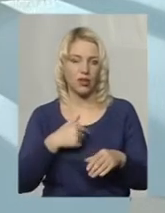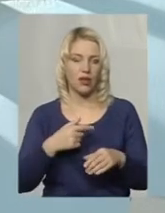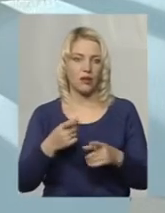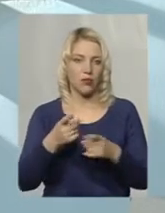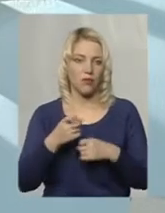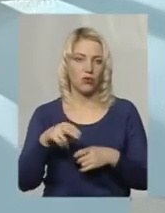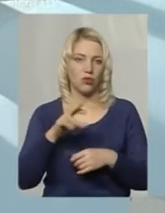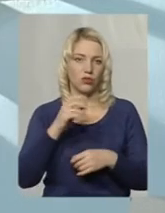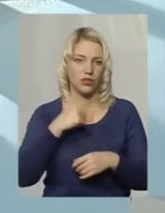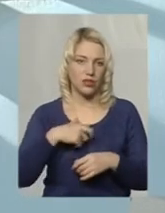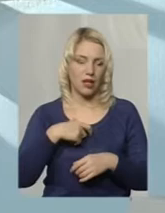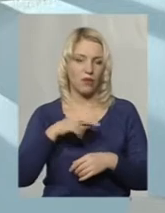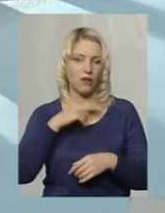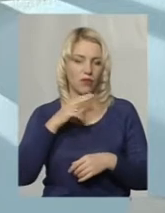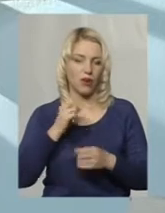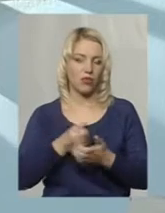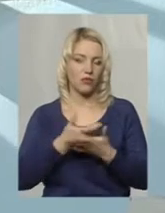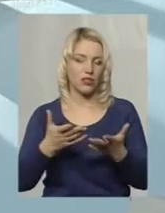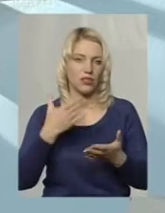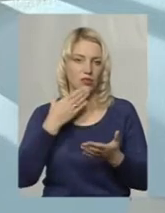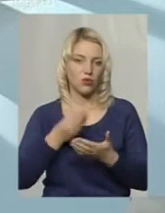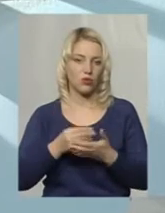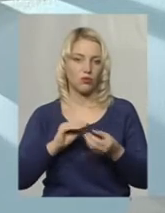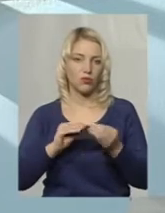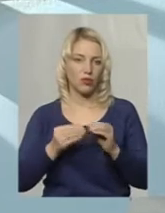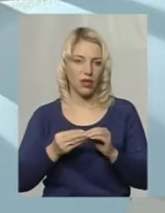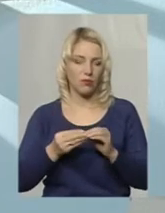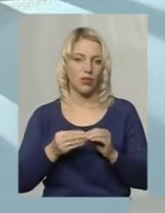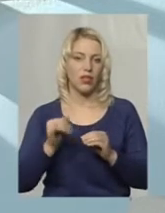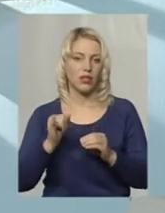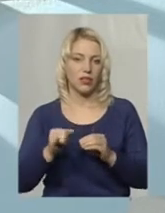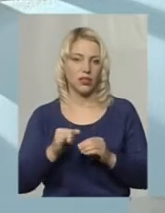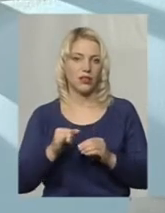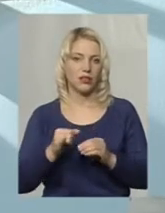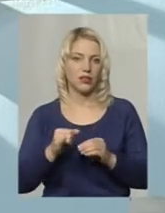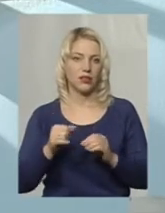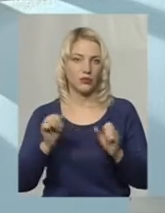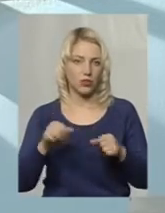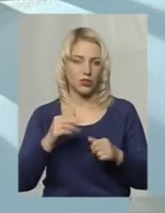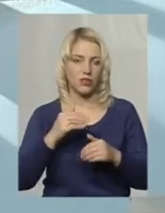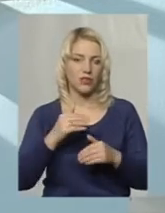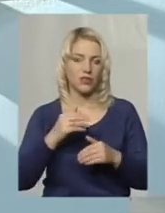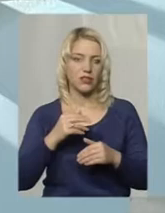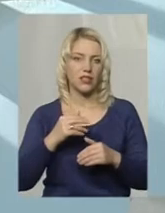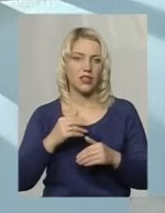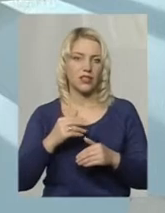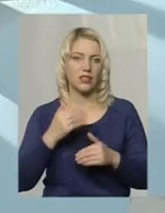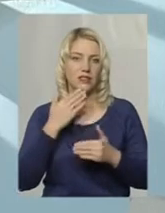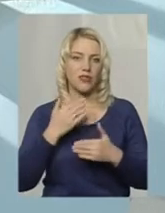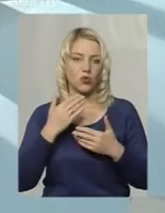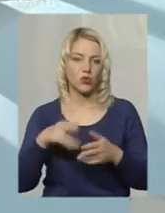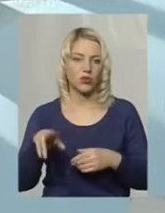себе увагу і висвітлити свою проблему на гора. Знову таки, можна звернутися до журналістів теж,